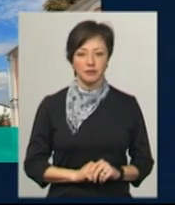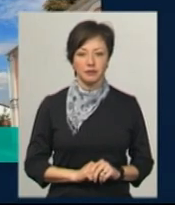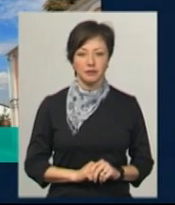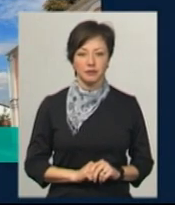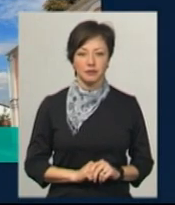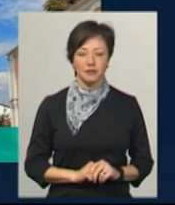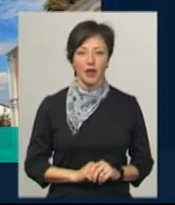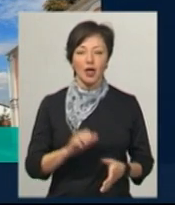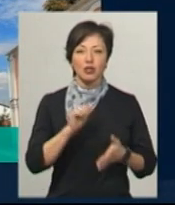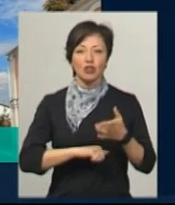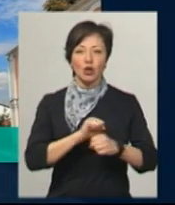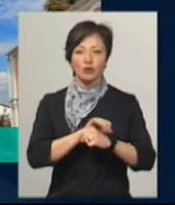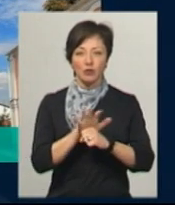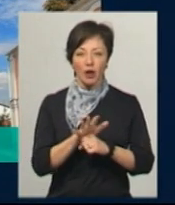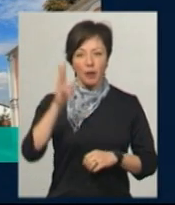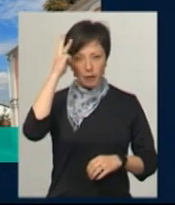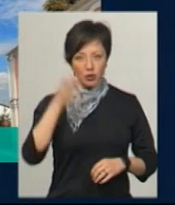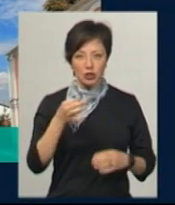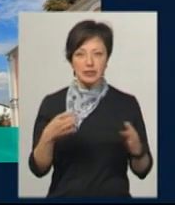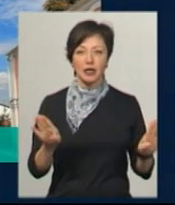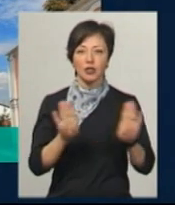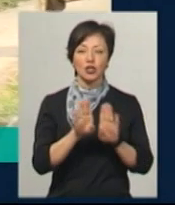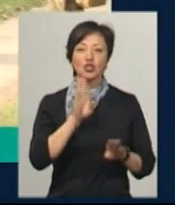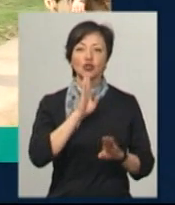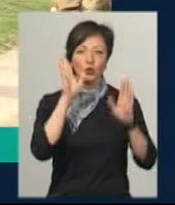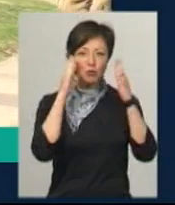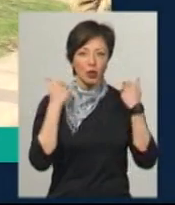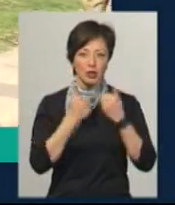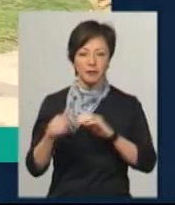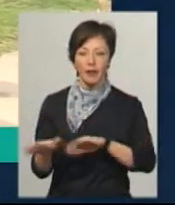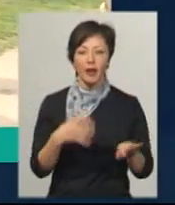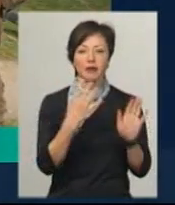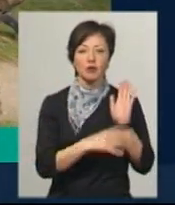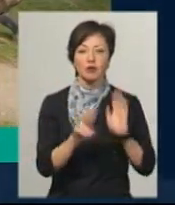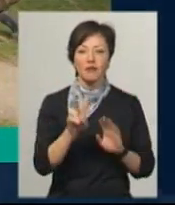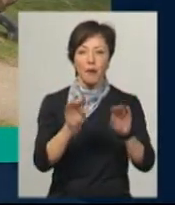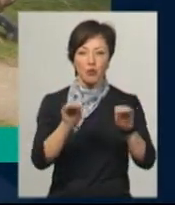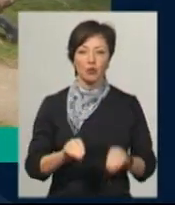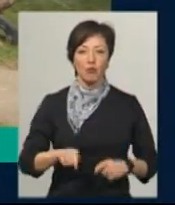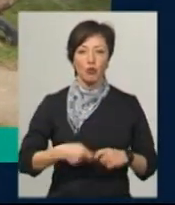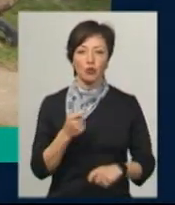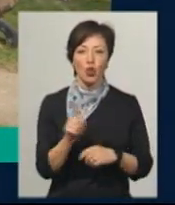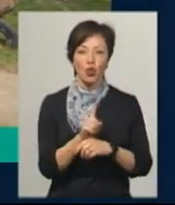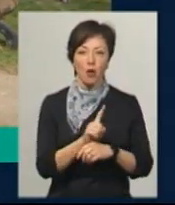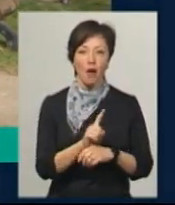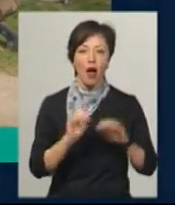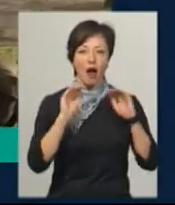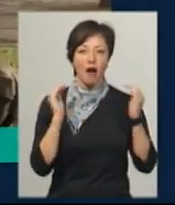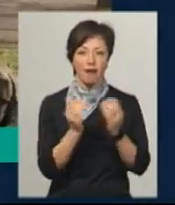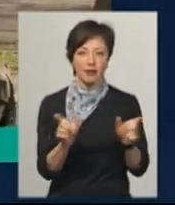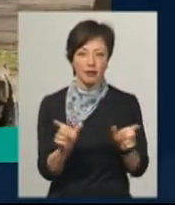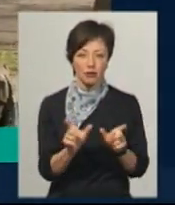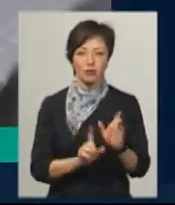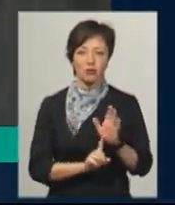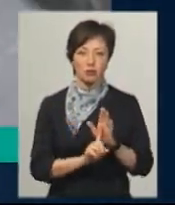Через ковід-19 на Хмельниччині закрили жіночий монастир. 92 протоколи за порушення норм карантину склали в області від